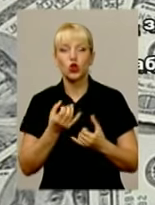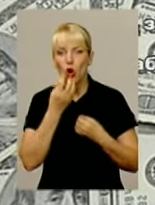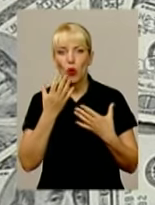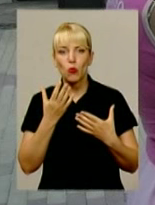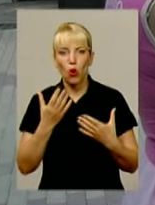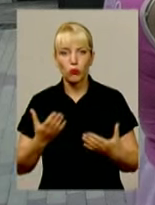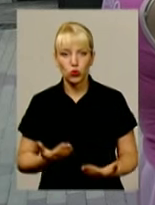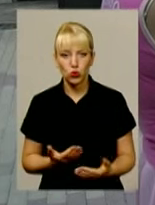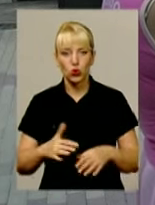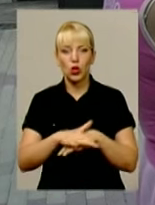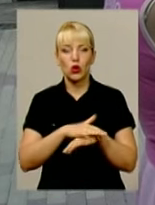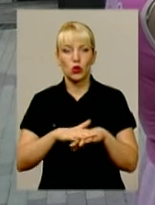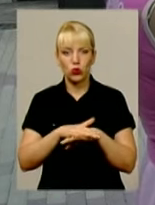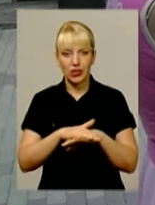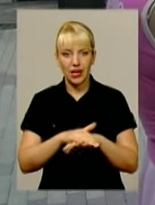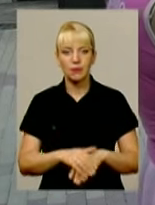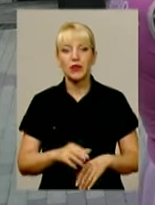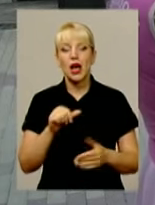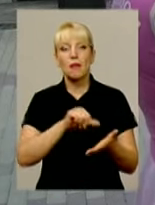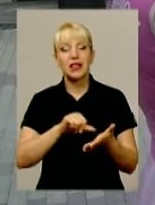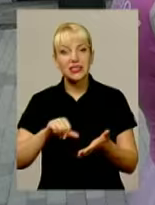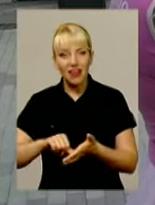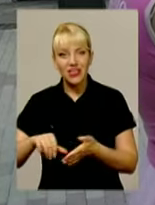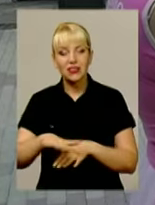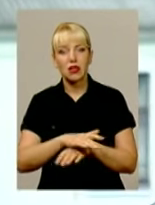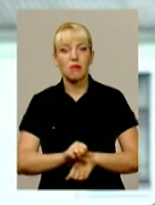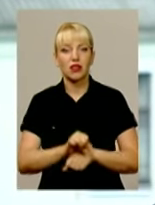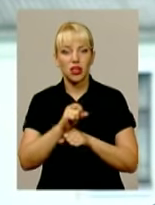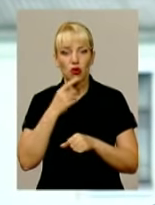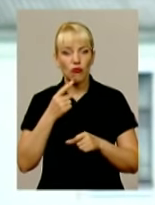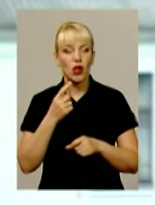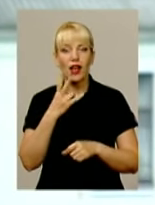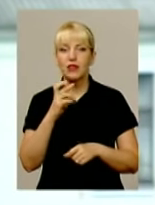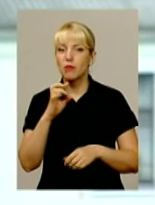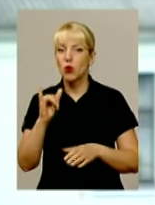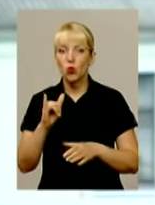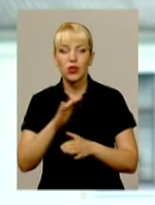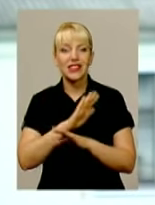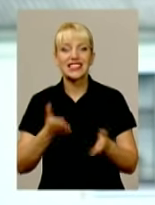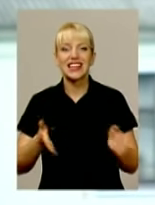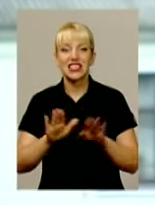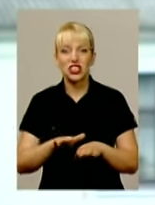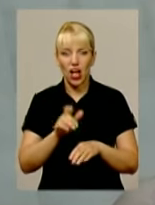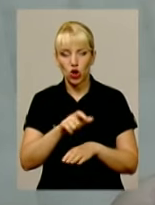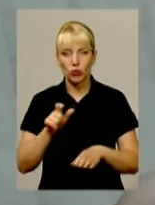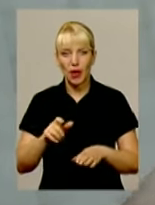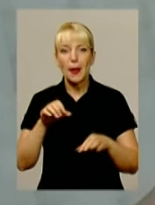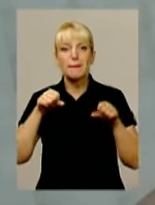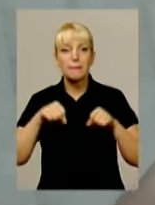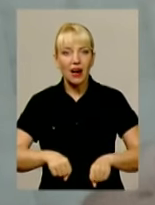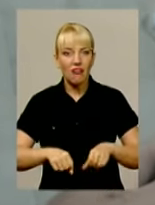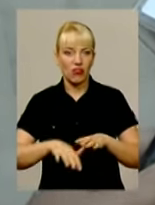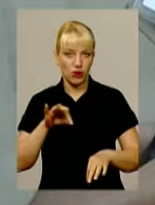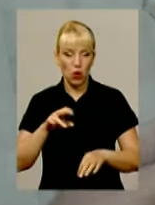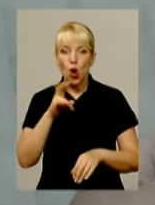-служба НБУ. Представники кредитного майдану кажуть, НБУ не залишає громадянам права вибору, адже люди не могли передбачити